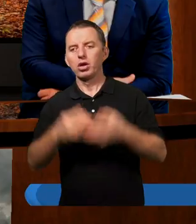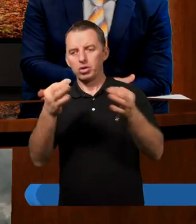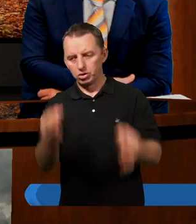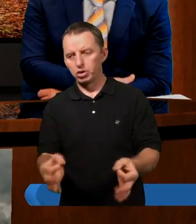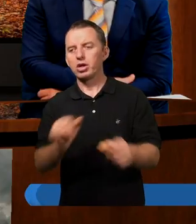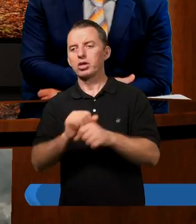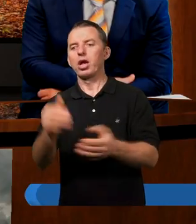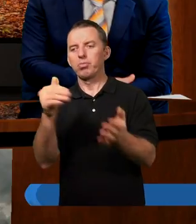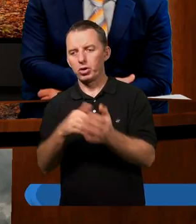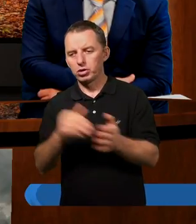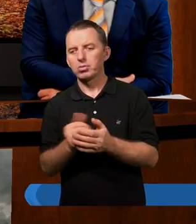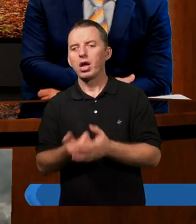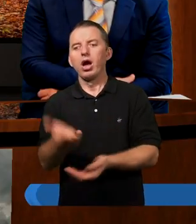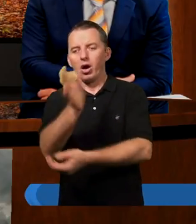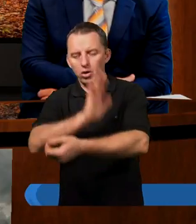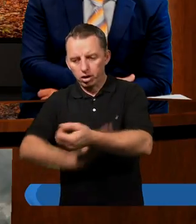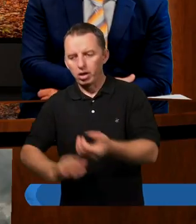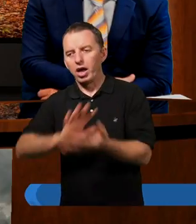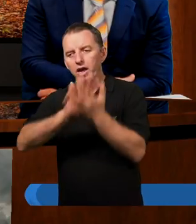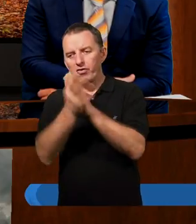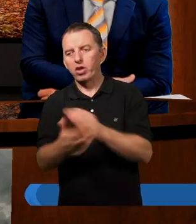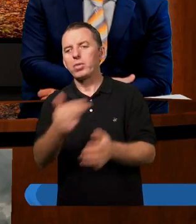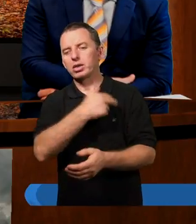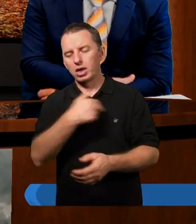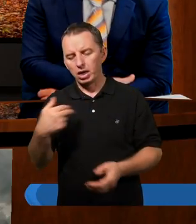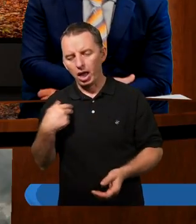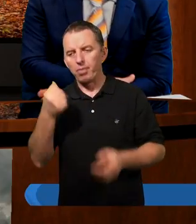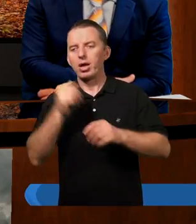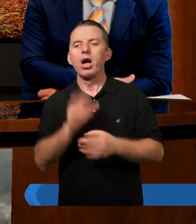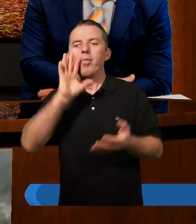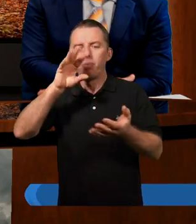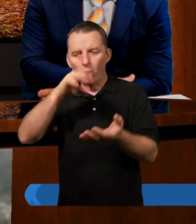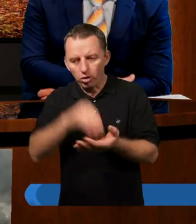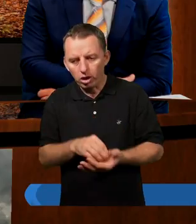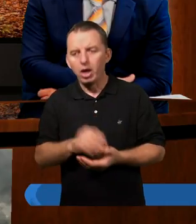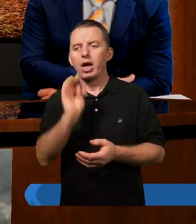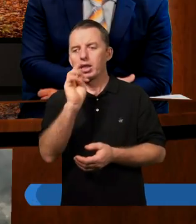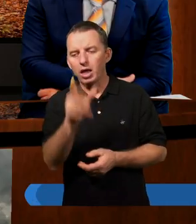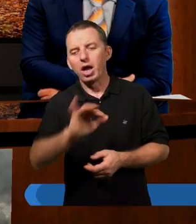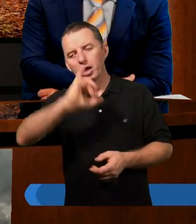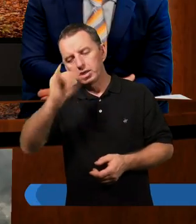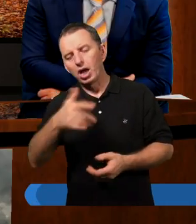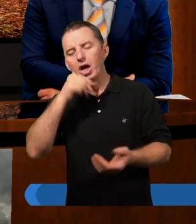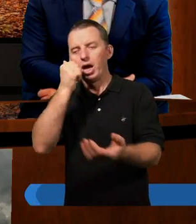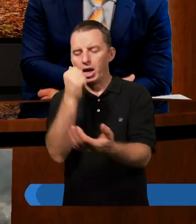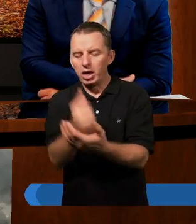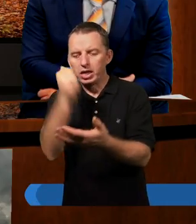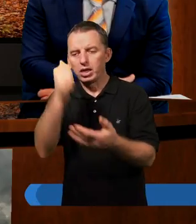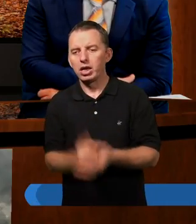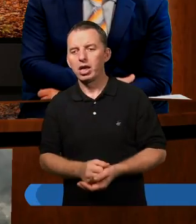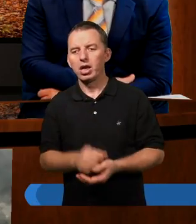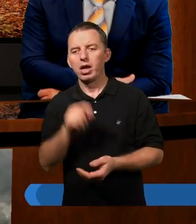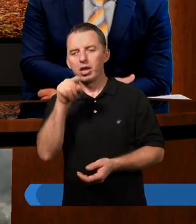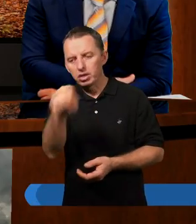potrzebne jest odrodzenie i reformacja. ponownie, aby tak jak w liść, jak w